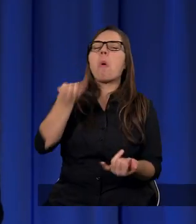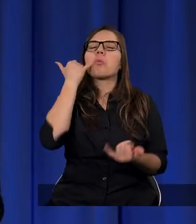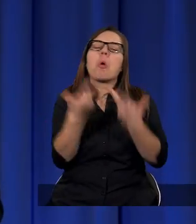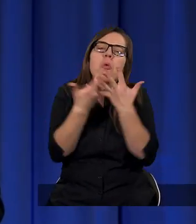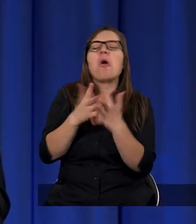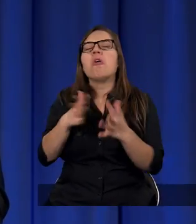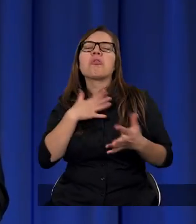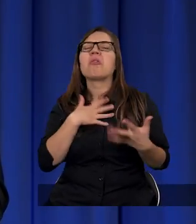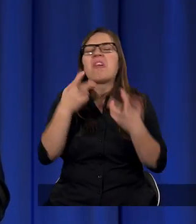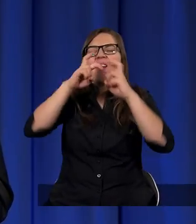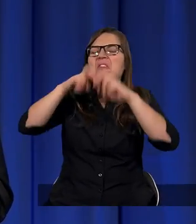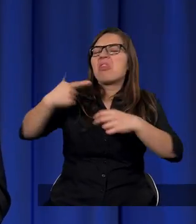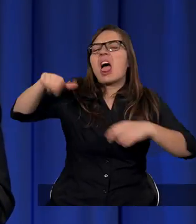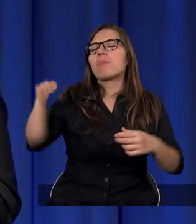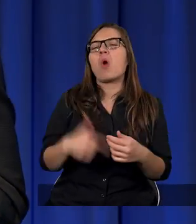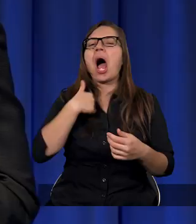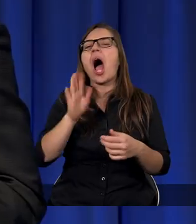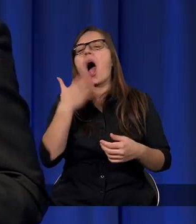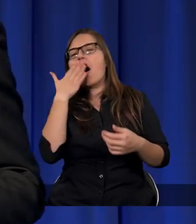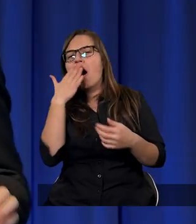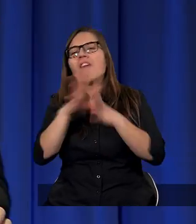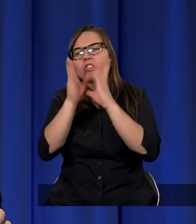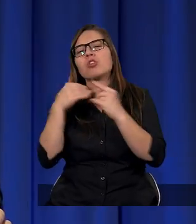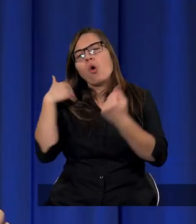że nie musimy już nic badać, nic głębiej rozumieć.